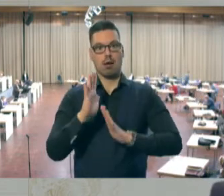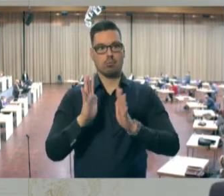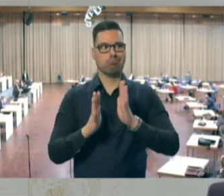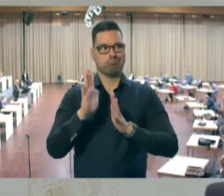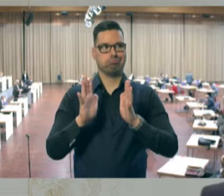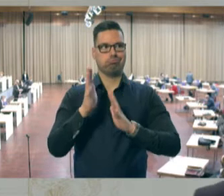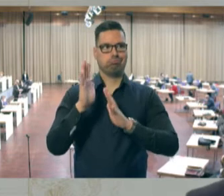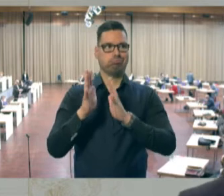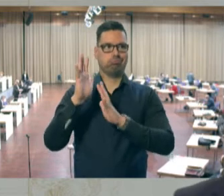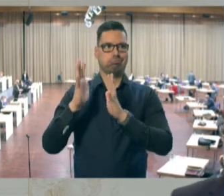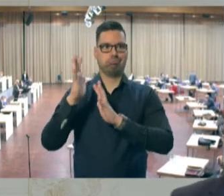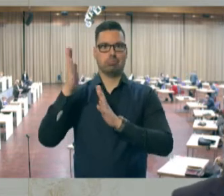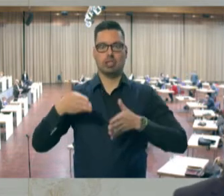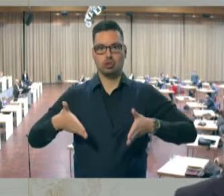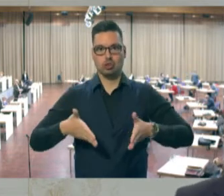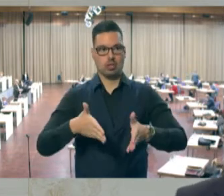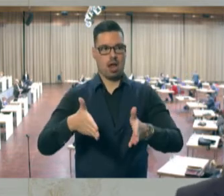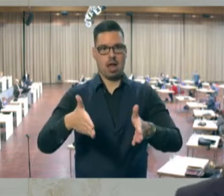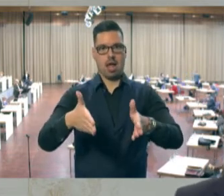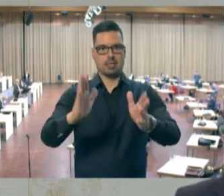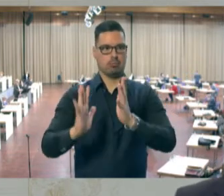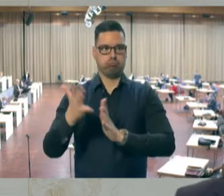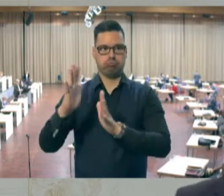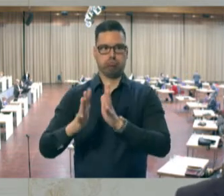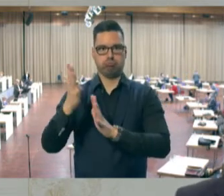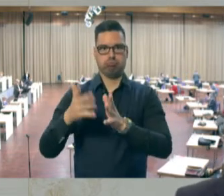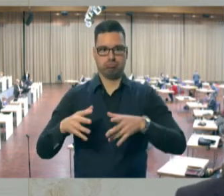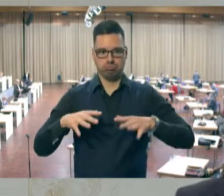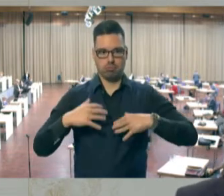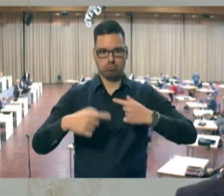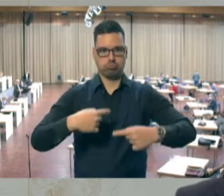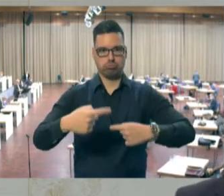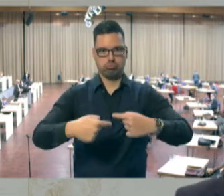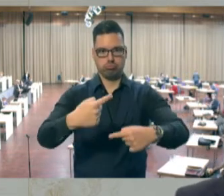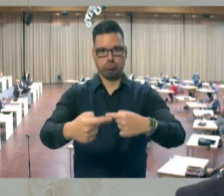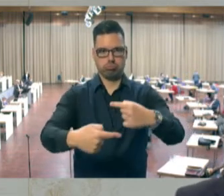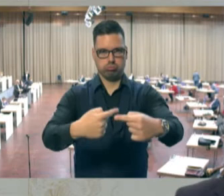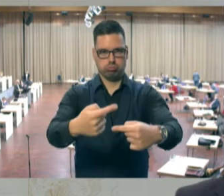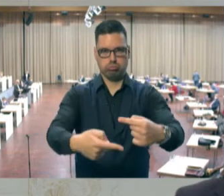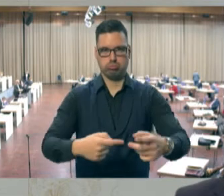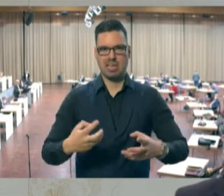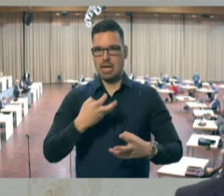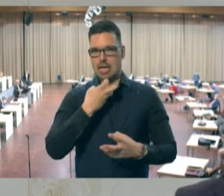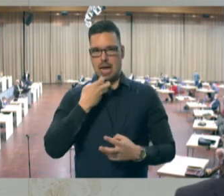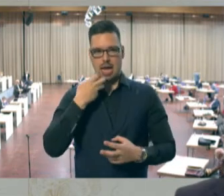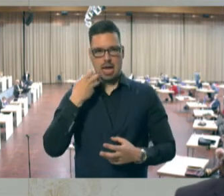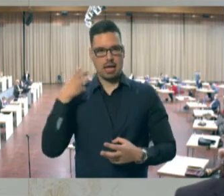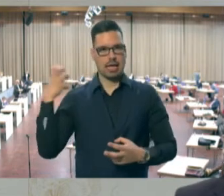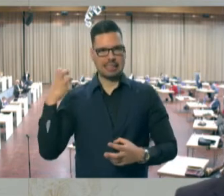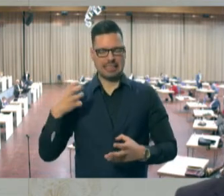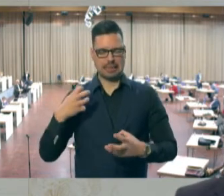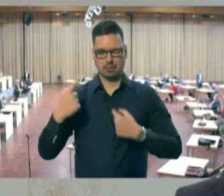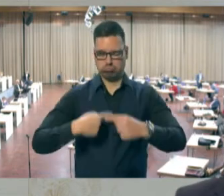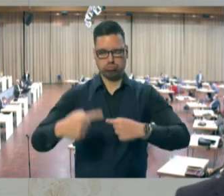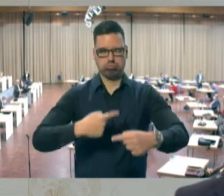durch der Straße, lange Zeile wächst sie fort mit Windeseile, kochend wie aus Ofens